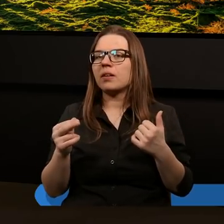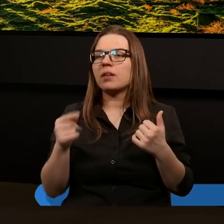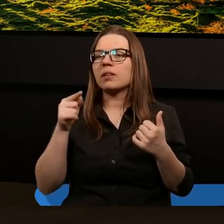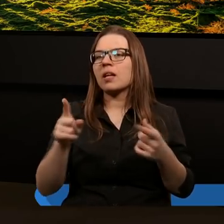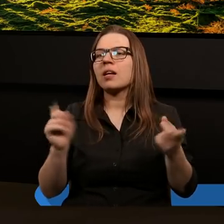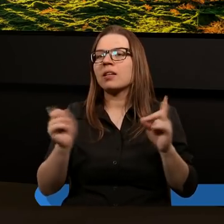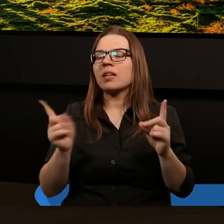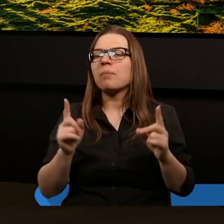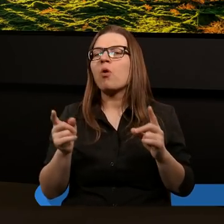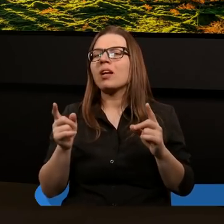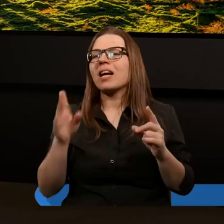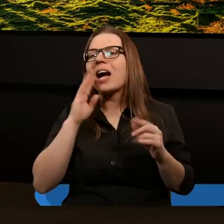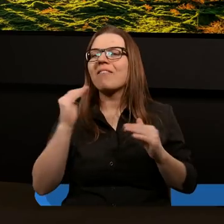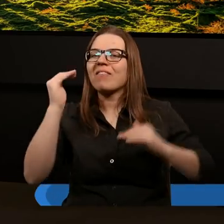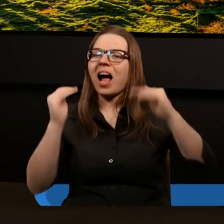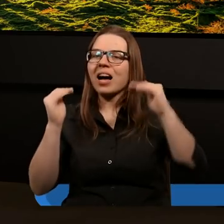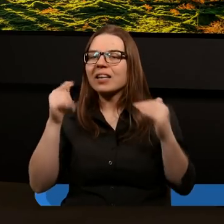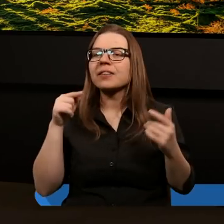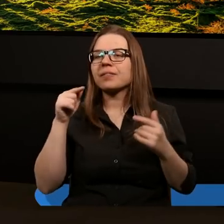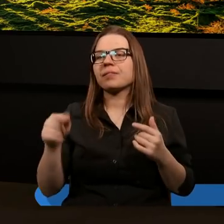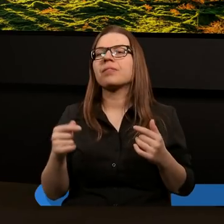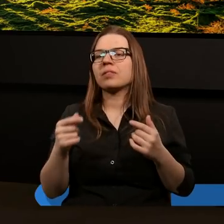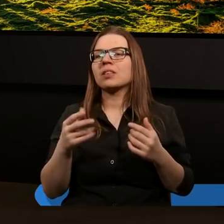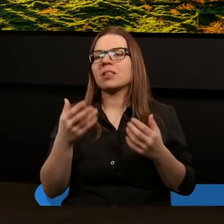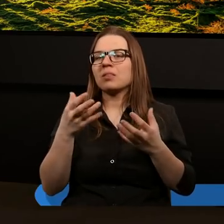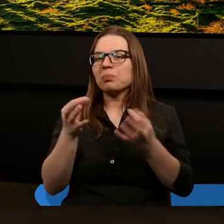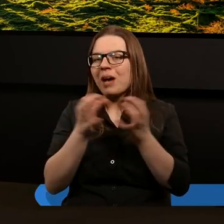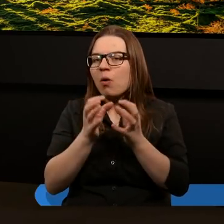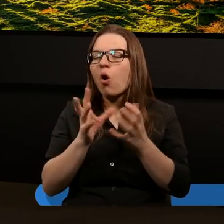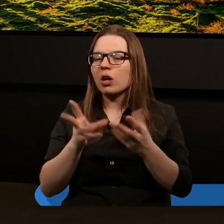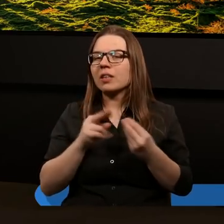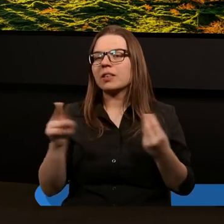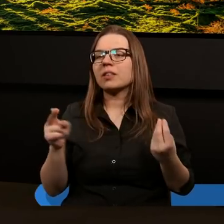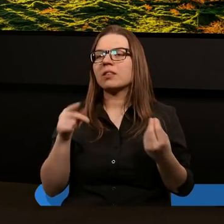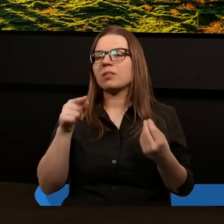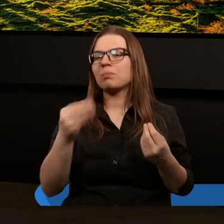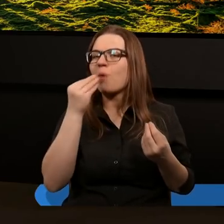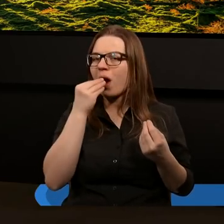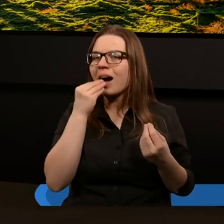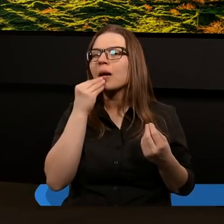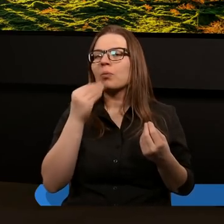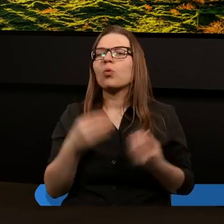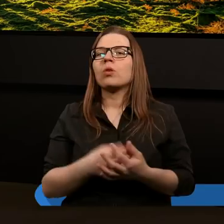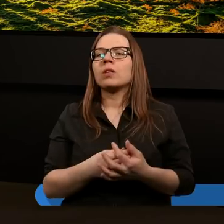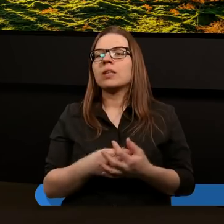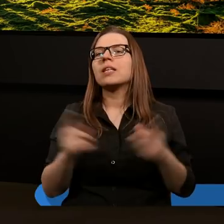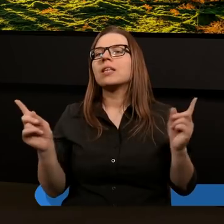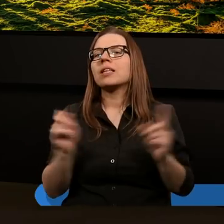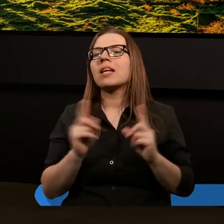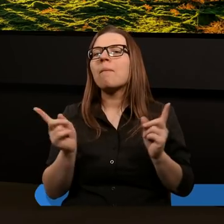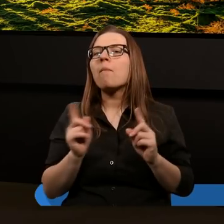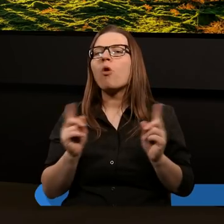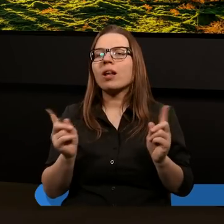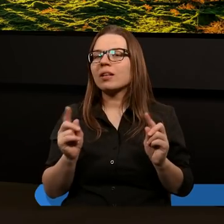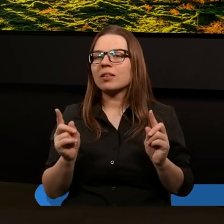symbolika wagi i tej małości tego pokarmu symbolizuje